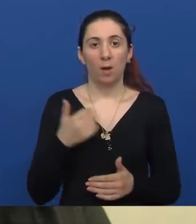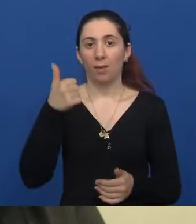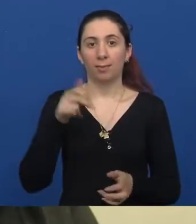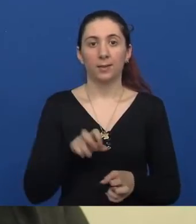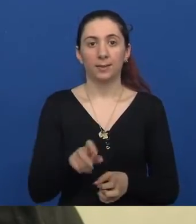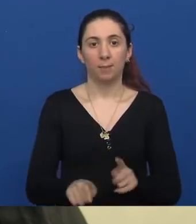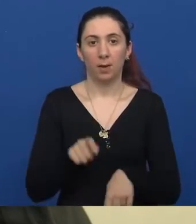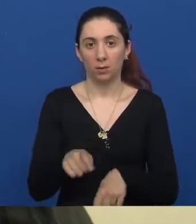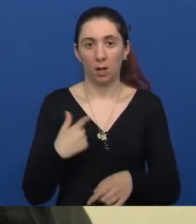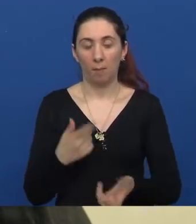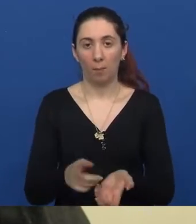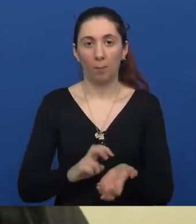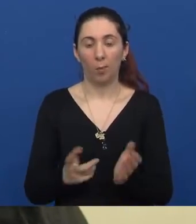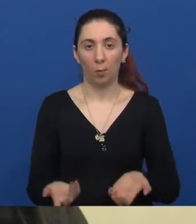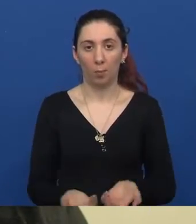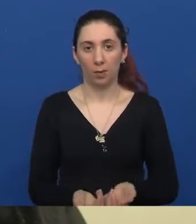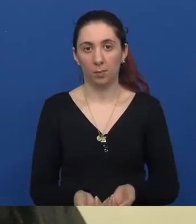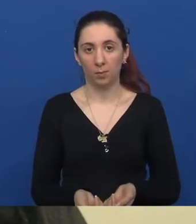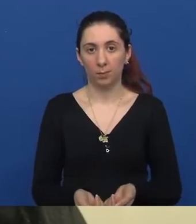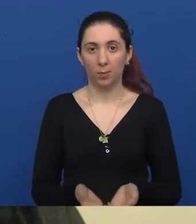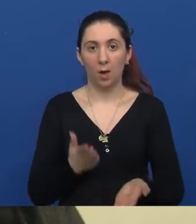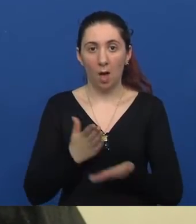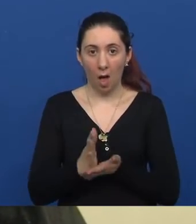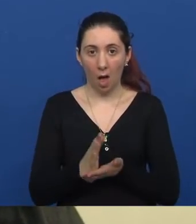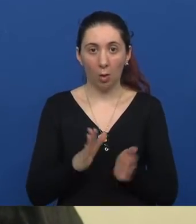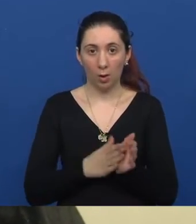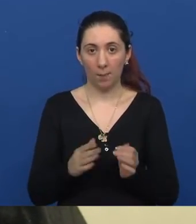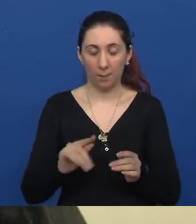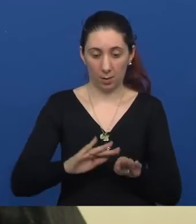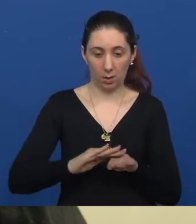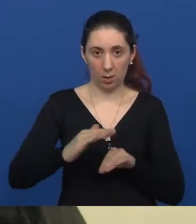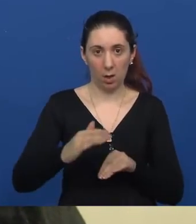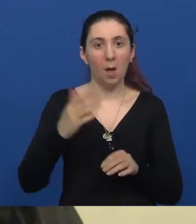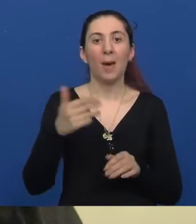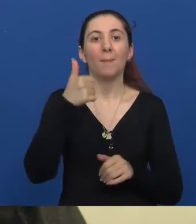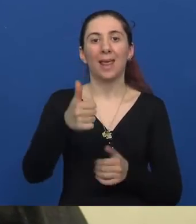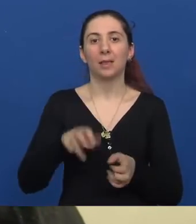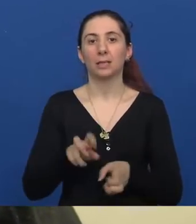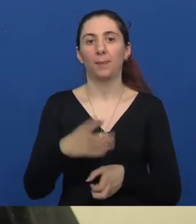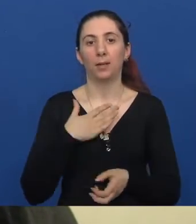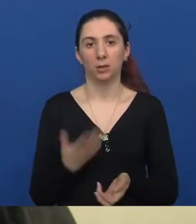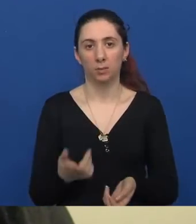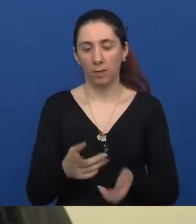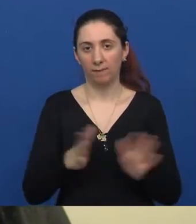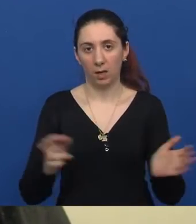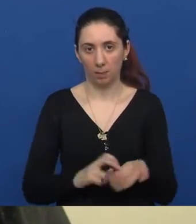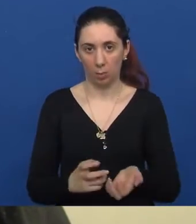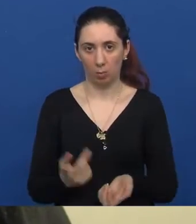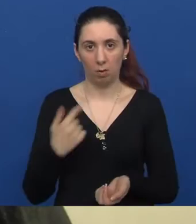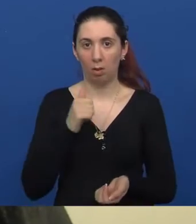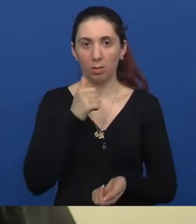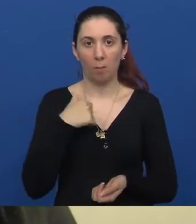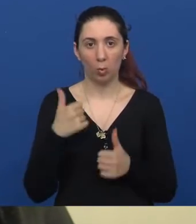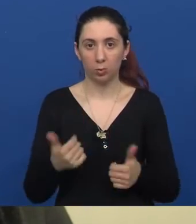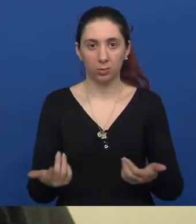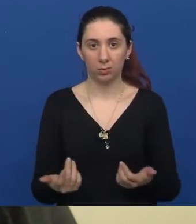stepenica. Znači, ako je koliko toliko prilagođeno, barem jedna mora biti. Znači, ne možeš ništa